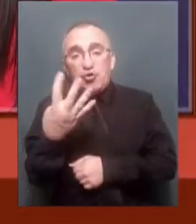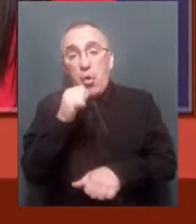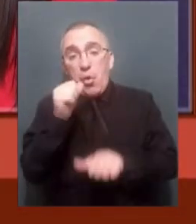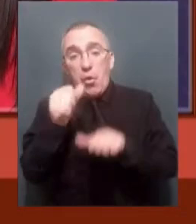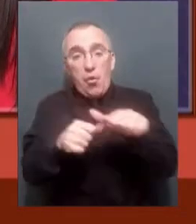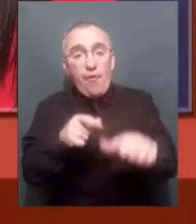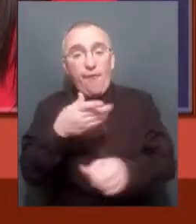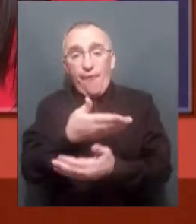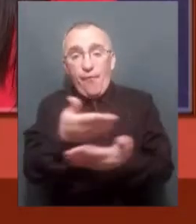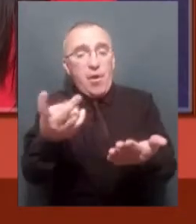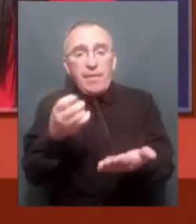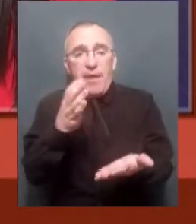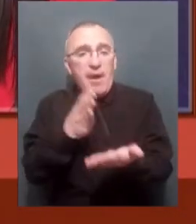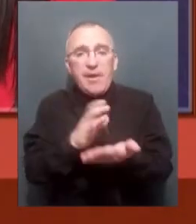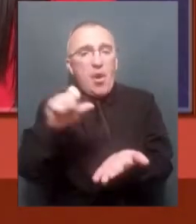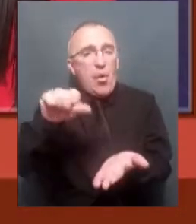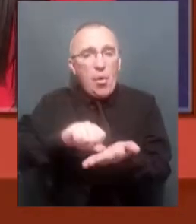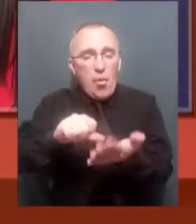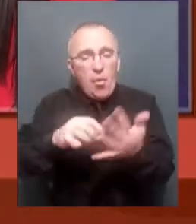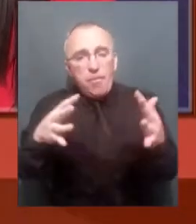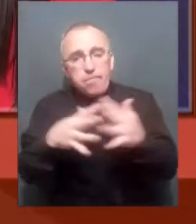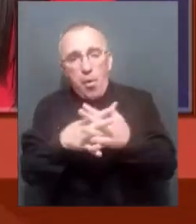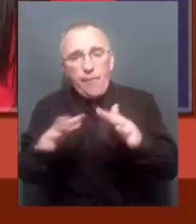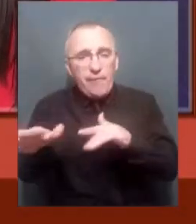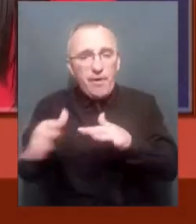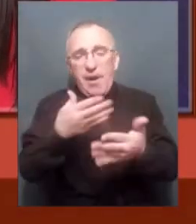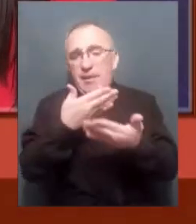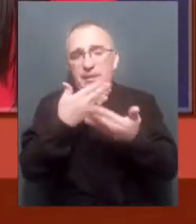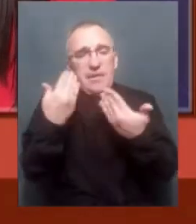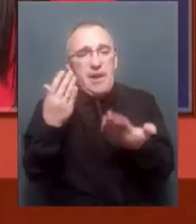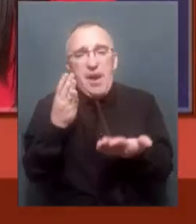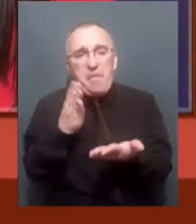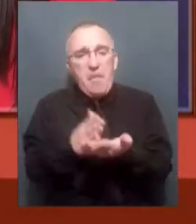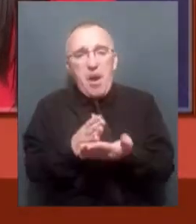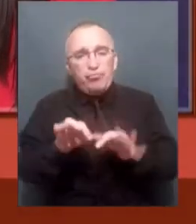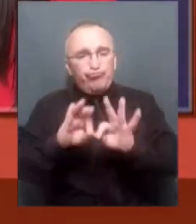не є не учасниками бойових дій, не мають досвіду.